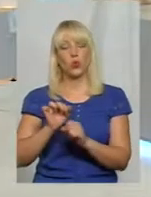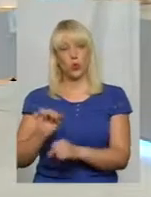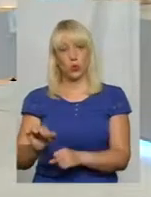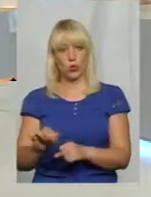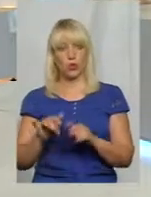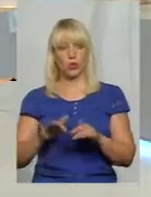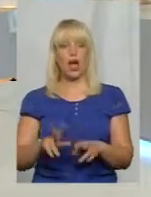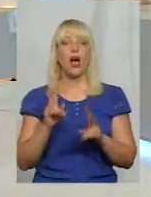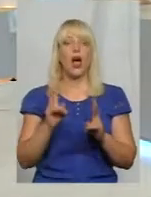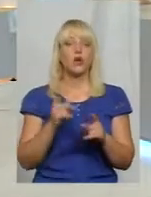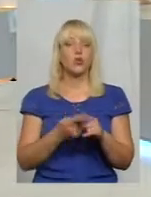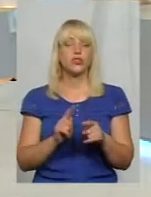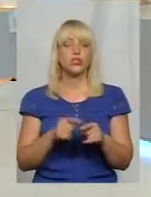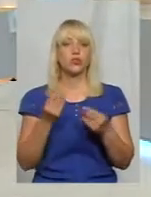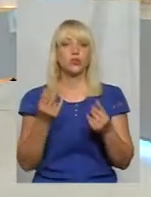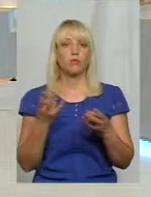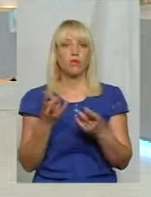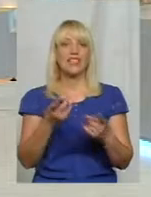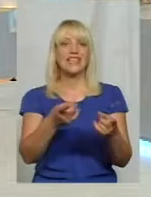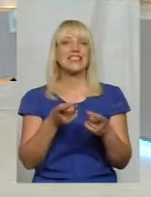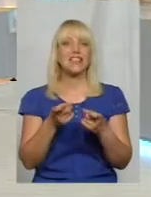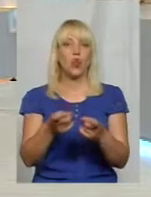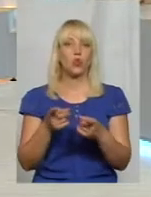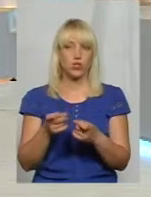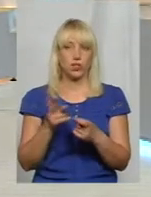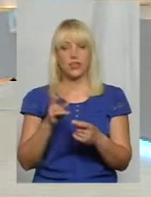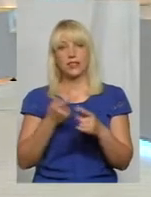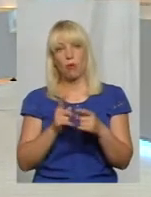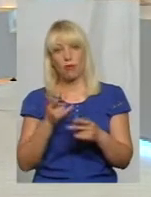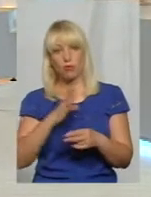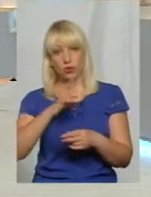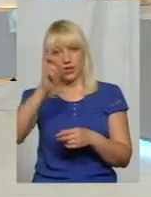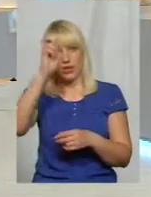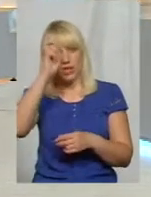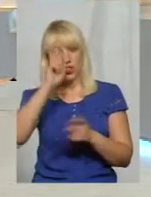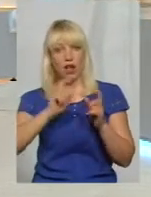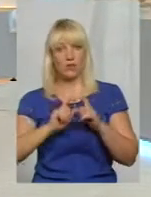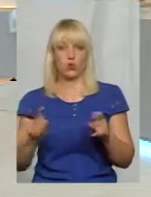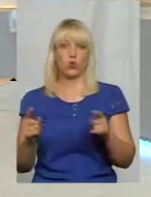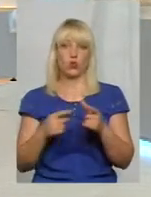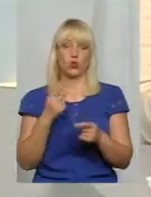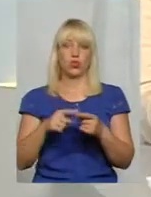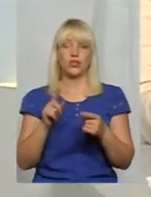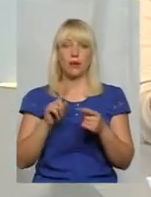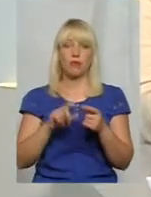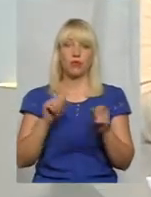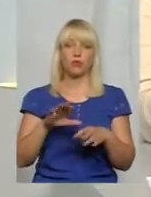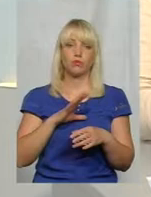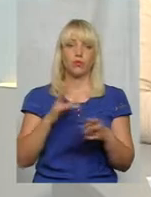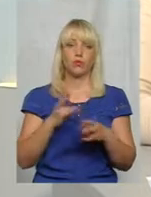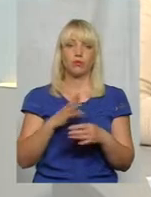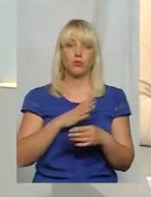А хто ці кошти має залучати? Тобто це має бути державна структура, чи це можуть бути там і